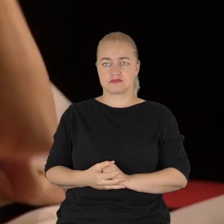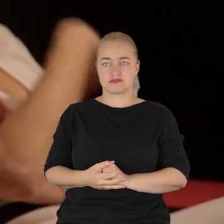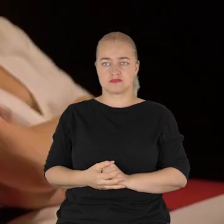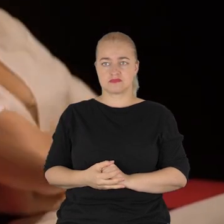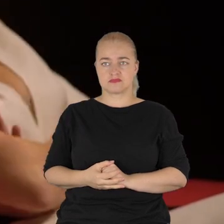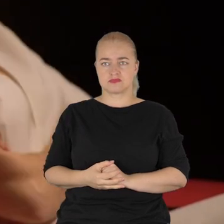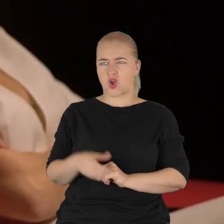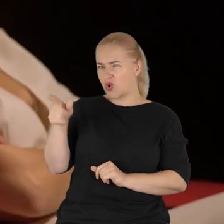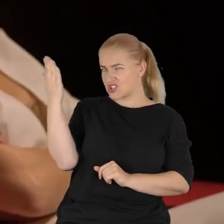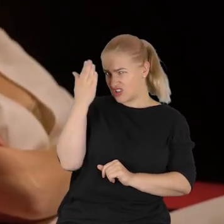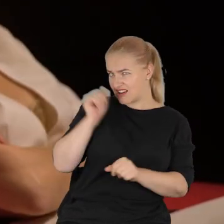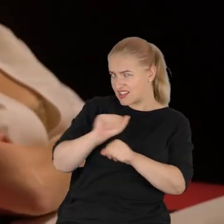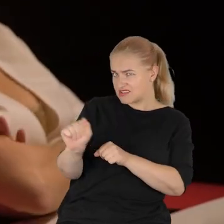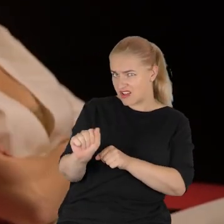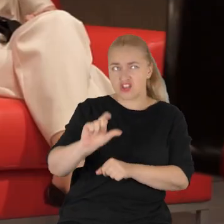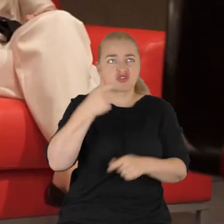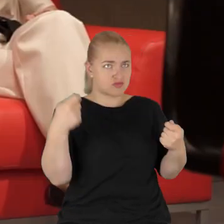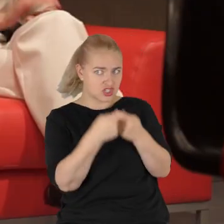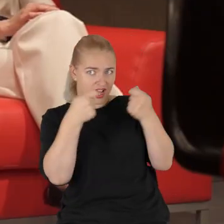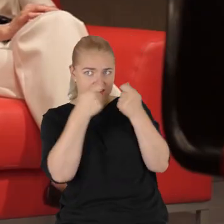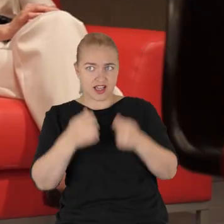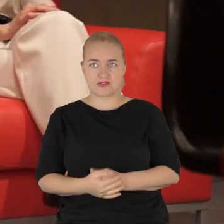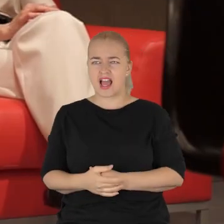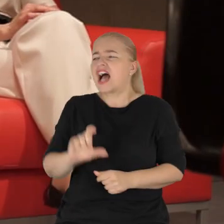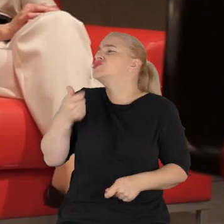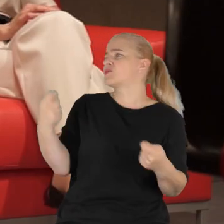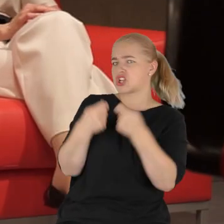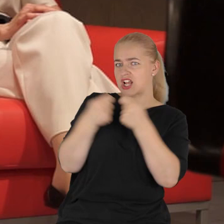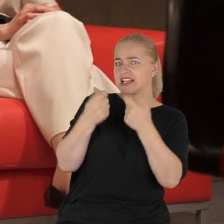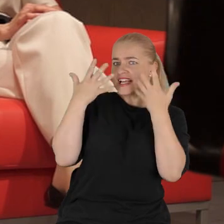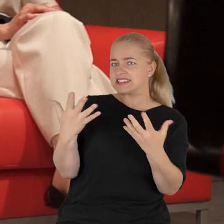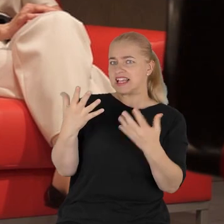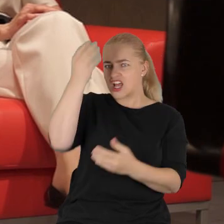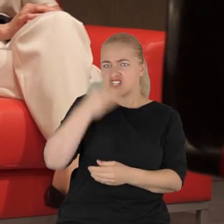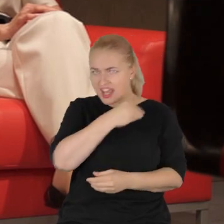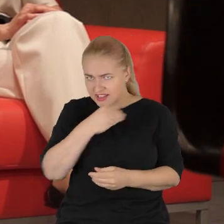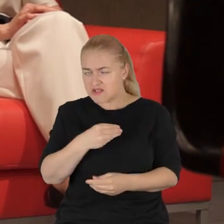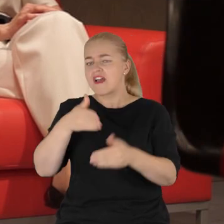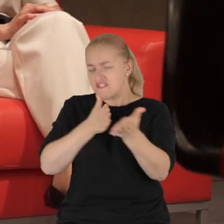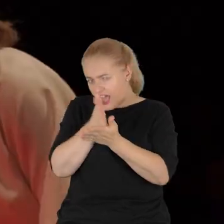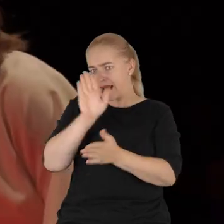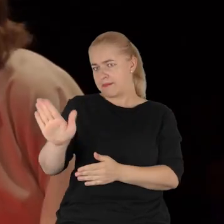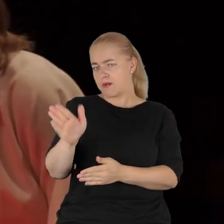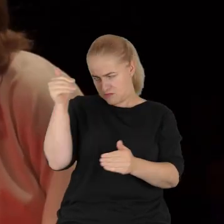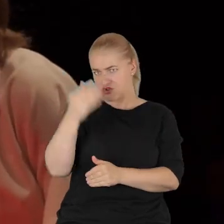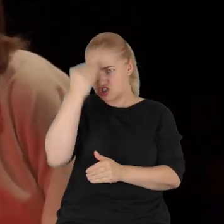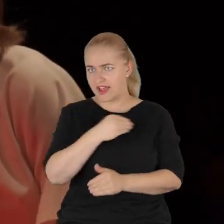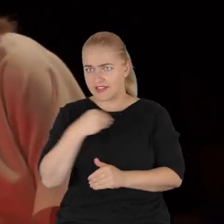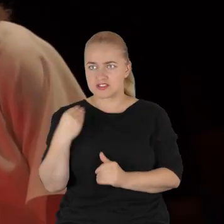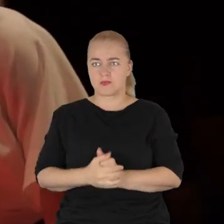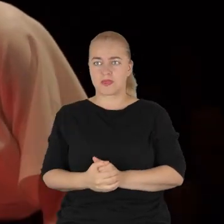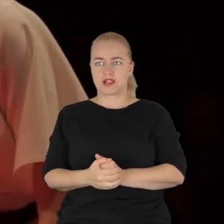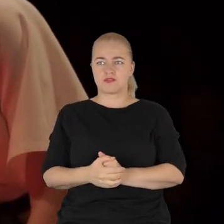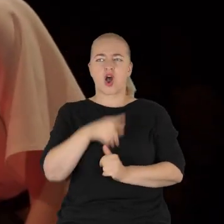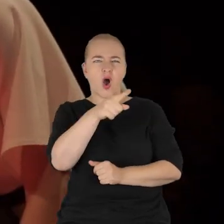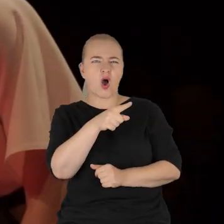Oni czarli są. On co przeszkadza? Co ci to przeszkadza? Chce się żegnać? Jest zwierząca! Nie przeszkadza! O to wam poszło, nie?